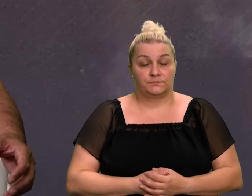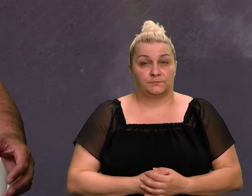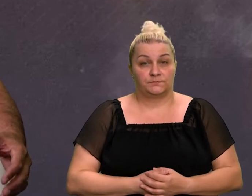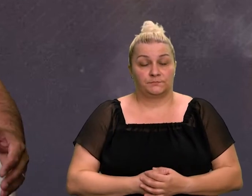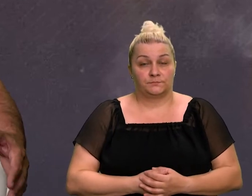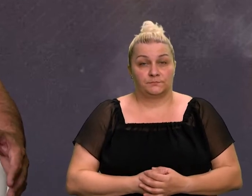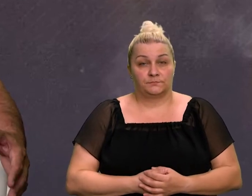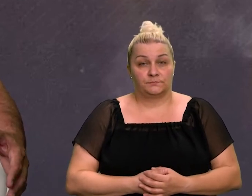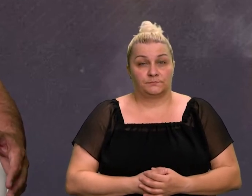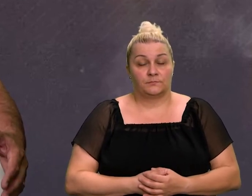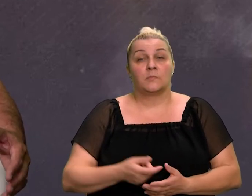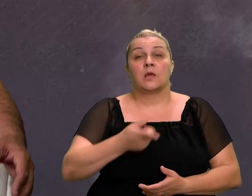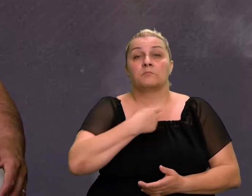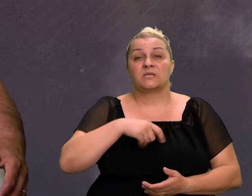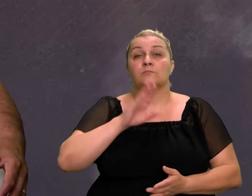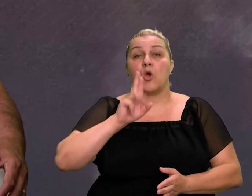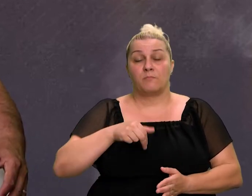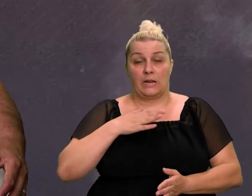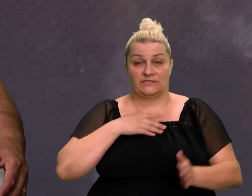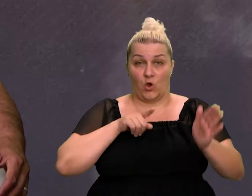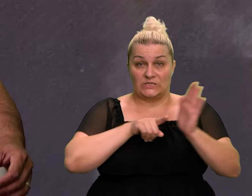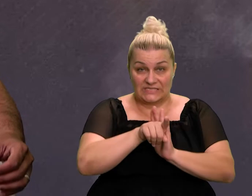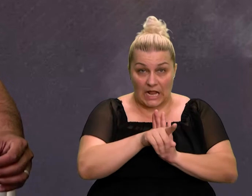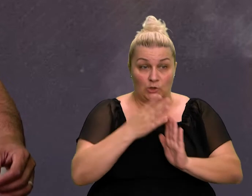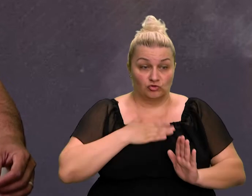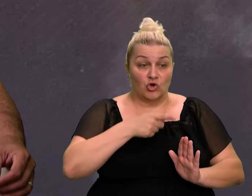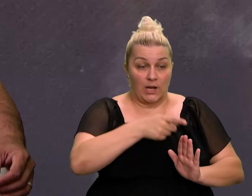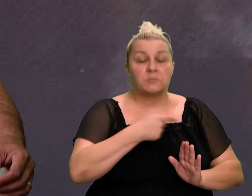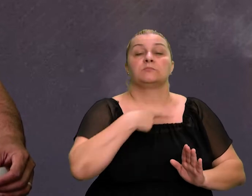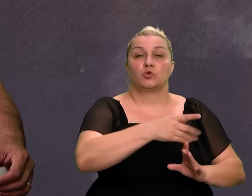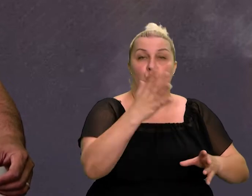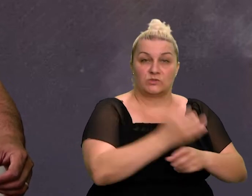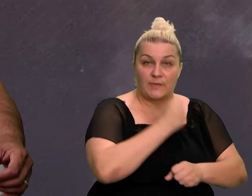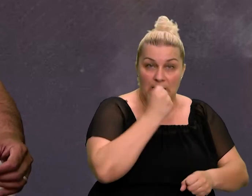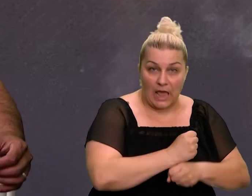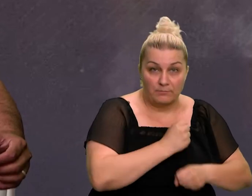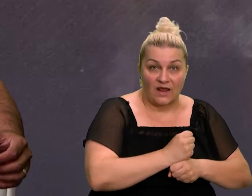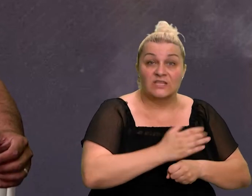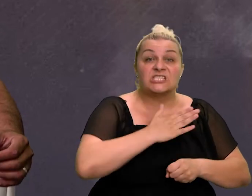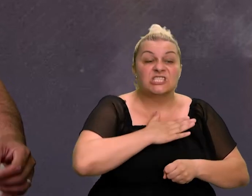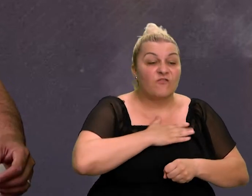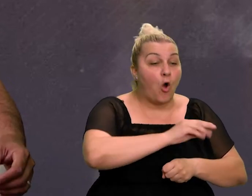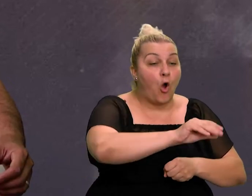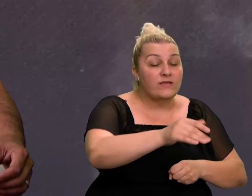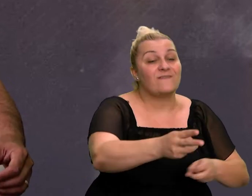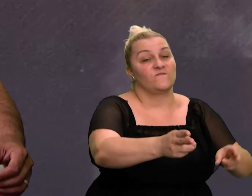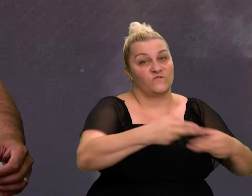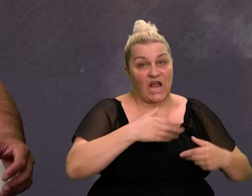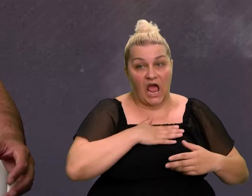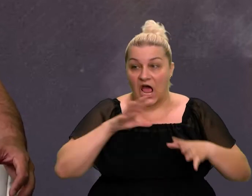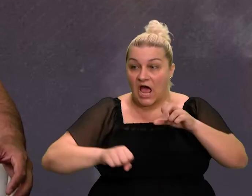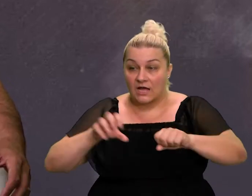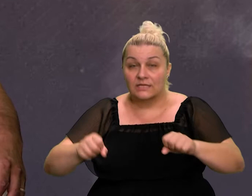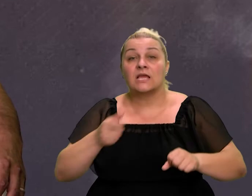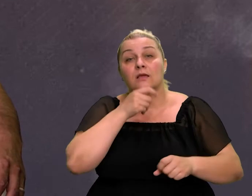imali smo svoj cilj, svoj smo cilj napravili, vratili smo svoje i branili smo svoje